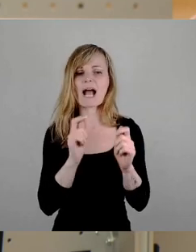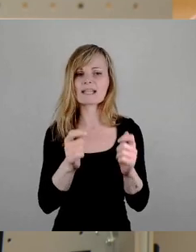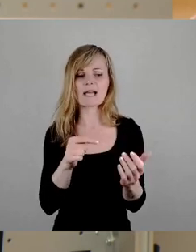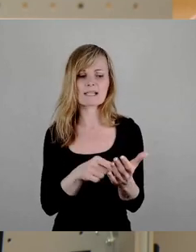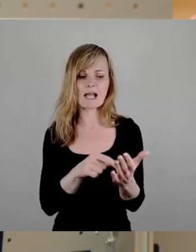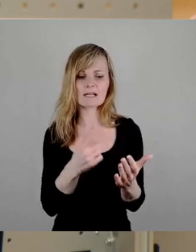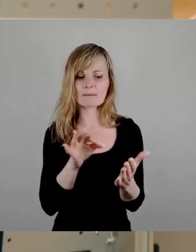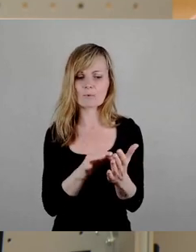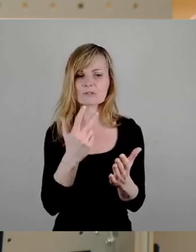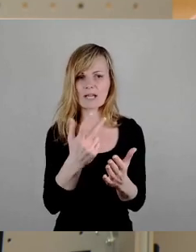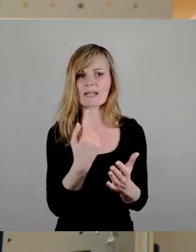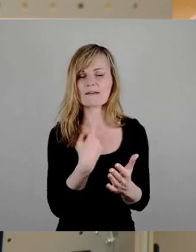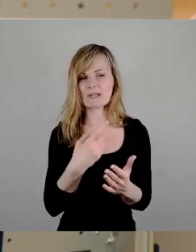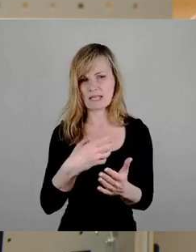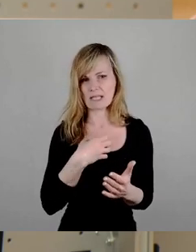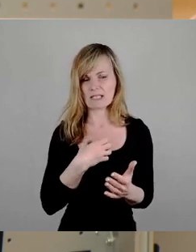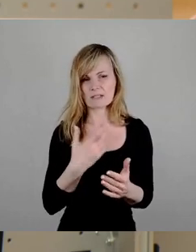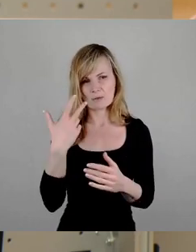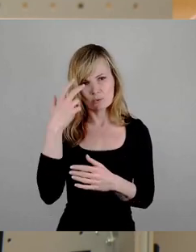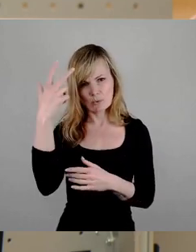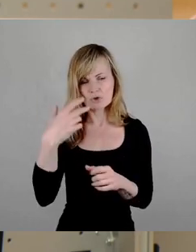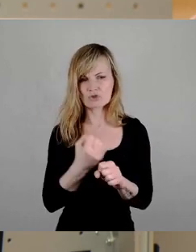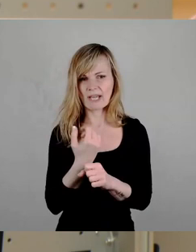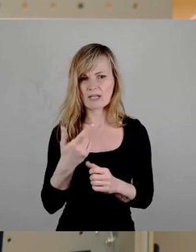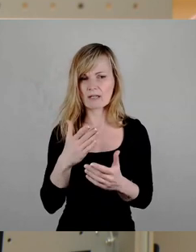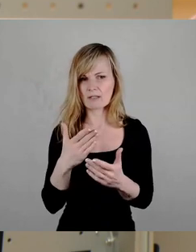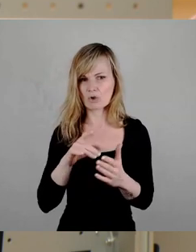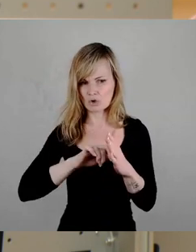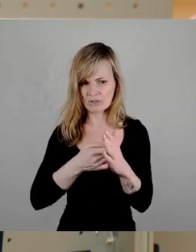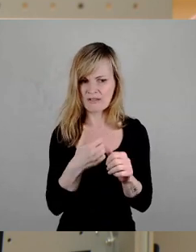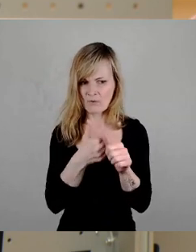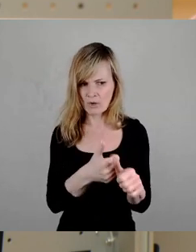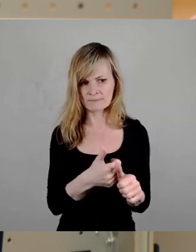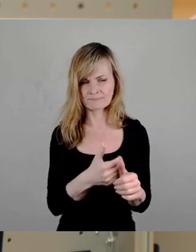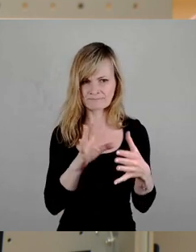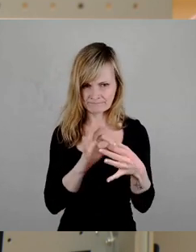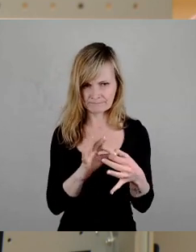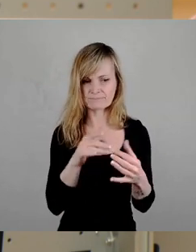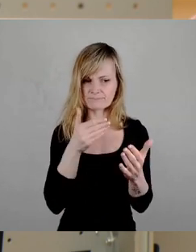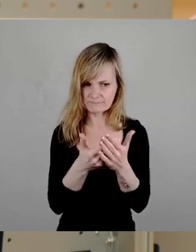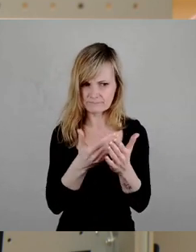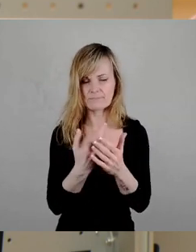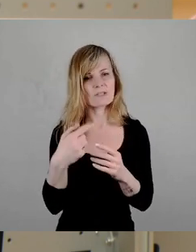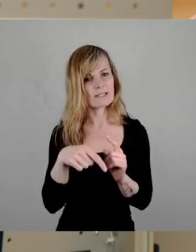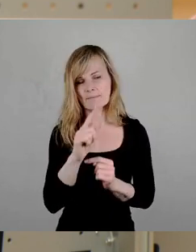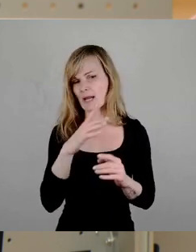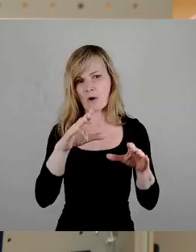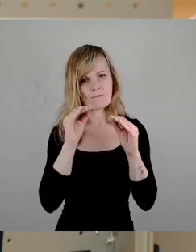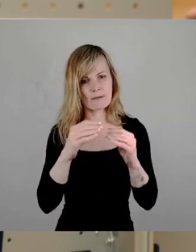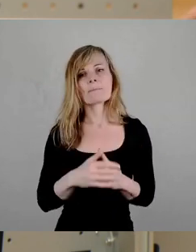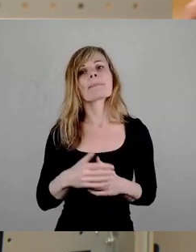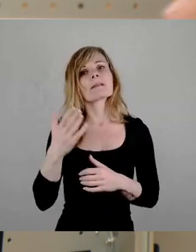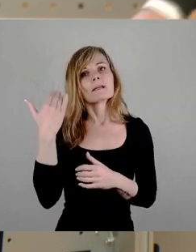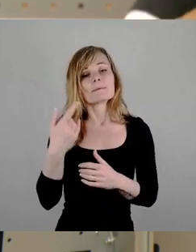wir halten uns in Dresden an die Königsteiner Schlüssel und nehmen nicht mehr Geflüchtete auf, als uns zugewiesen werden. Und wir haben damals bei der